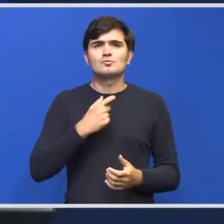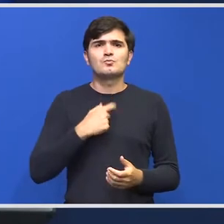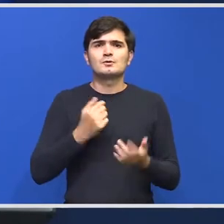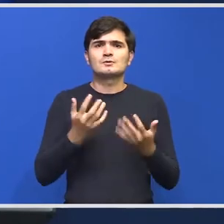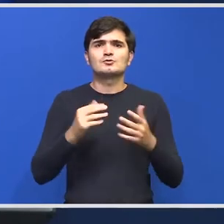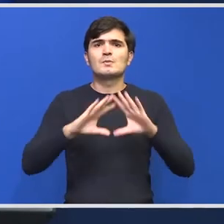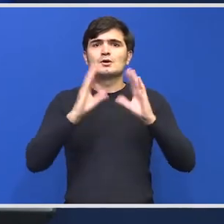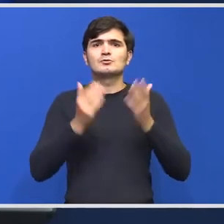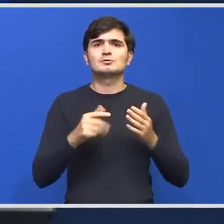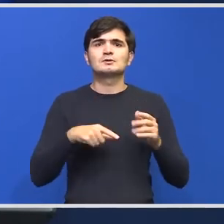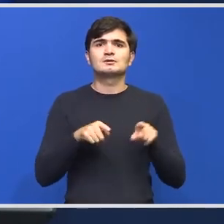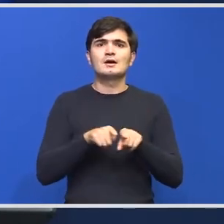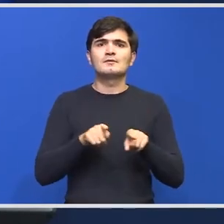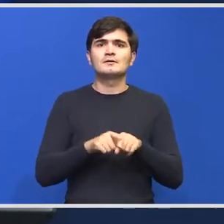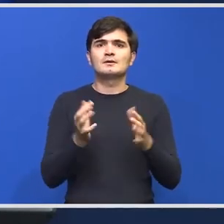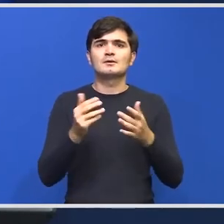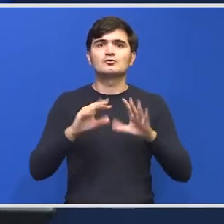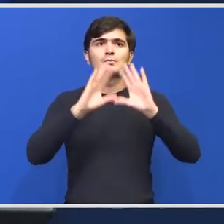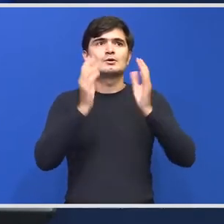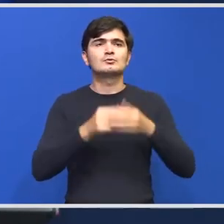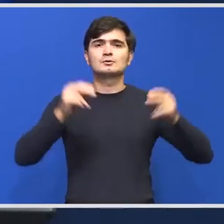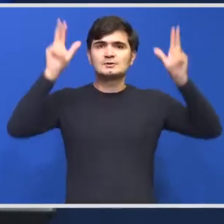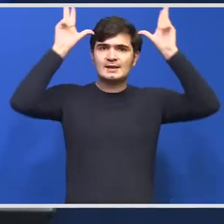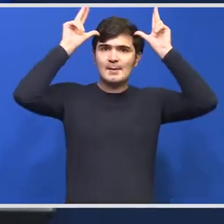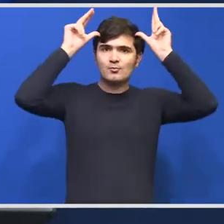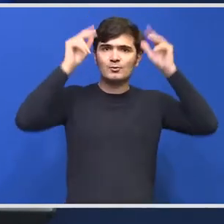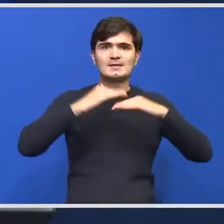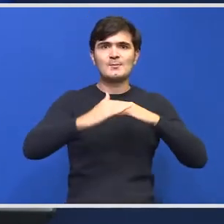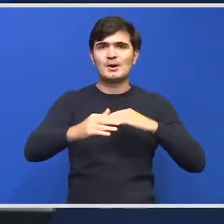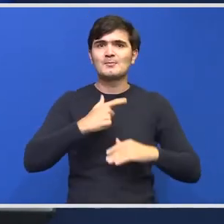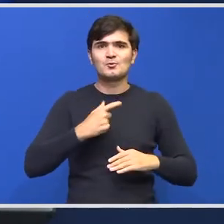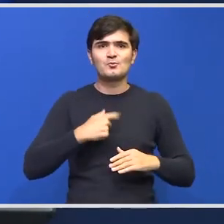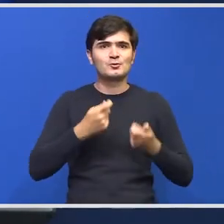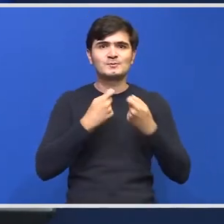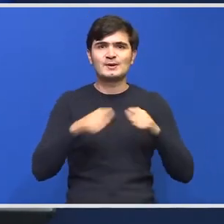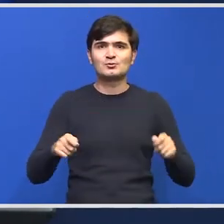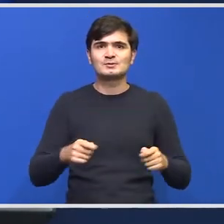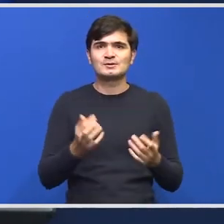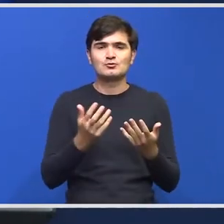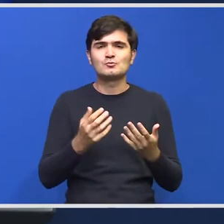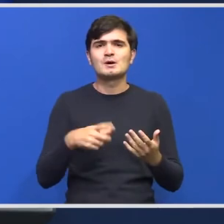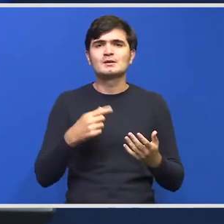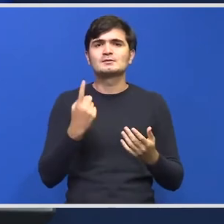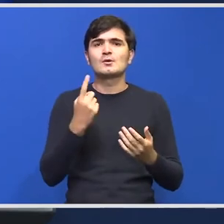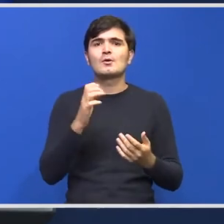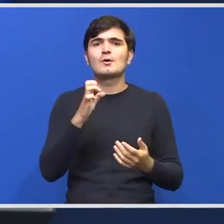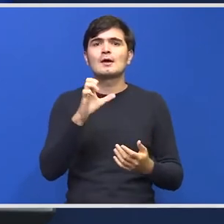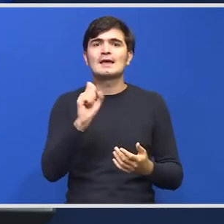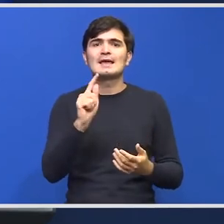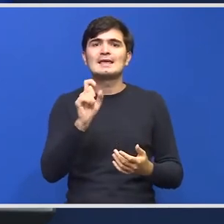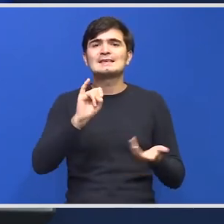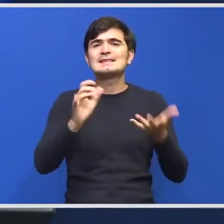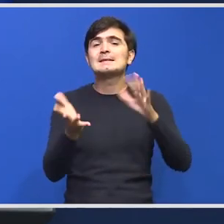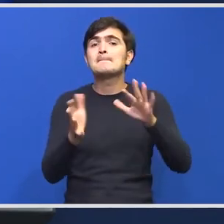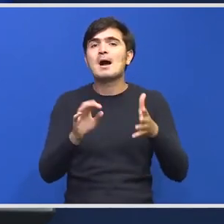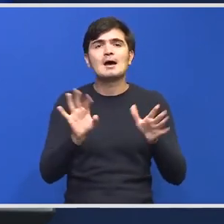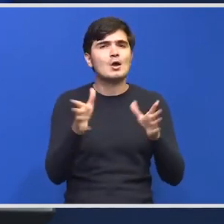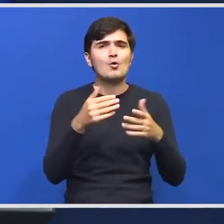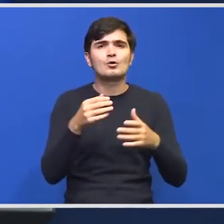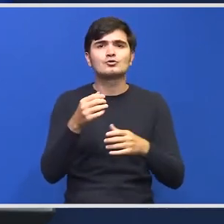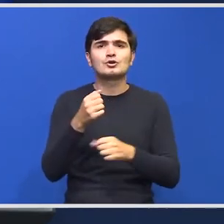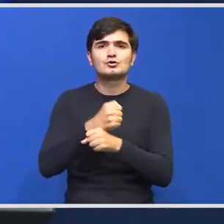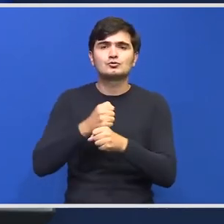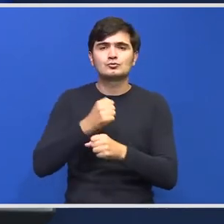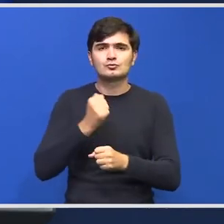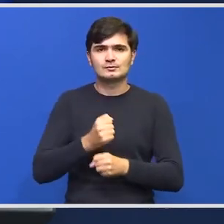numeri toți Este ca și cum ai spune că numeri toți iepuri de păcâmp pot să-i numeri pe toți nu pot să-i numeri pe toți Este o estimare orice tip de studiu vei face